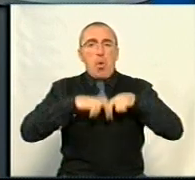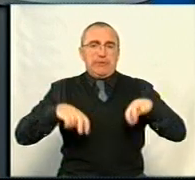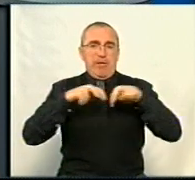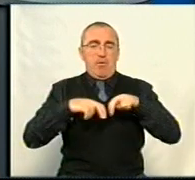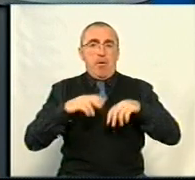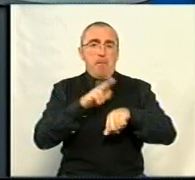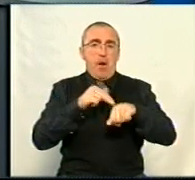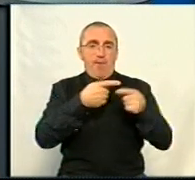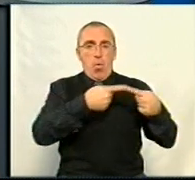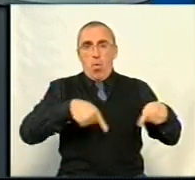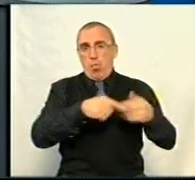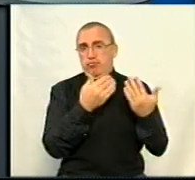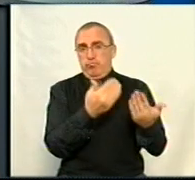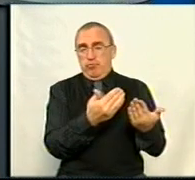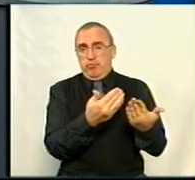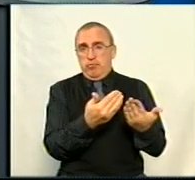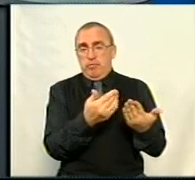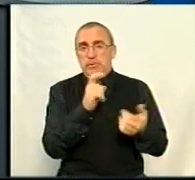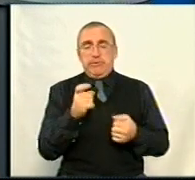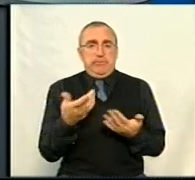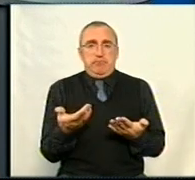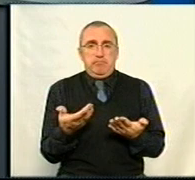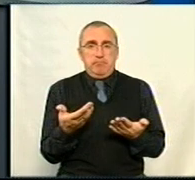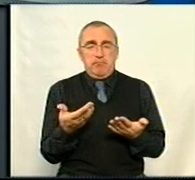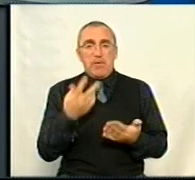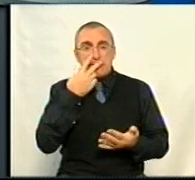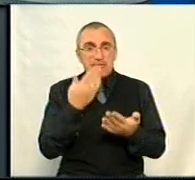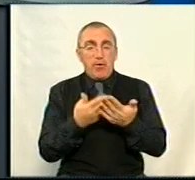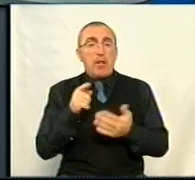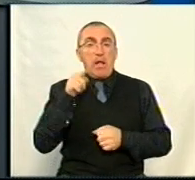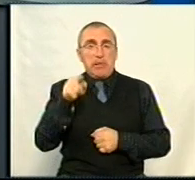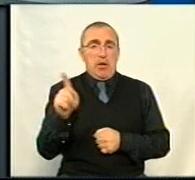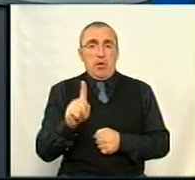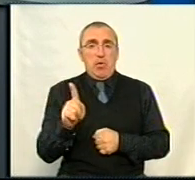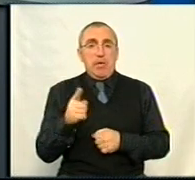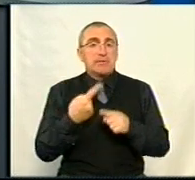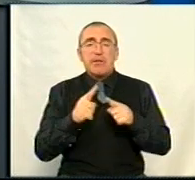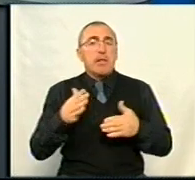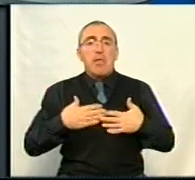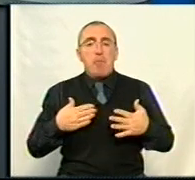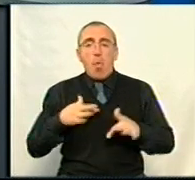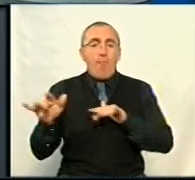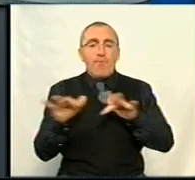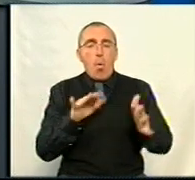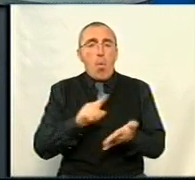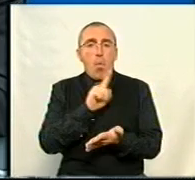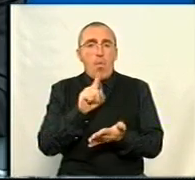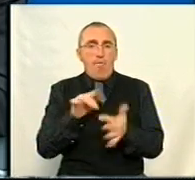правоохоронних органів, навіть зважаючи на те, що це не мій функціональний